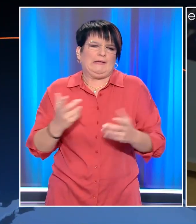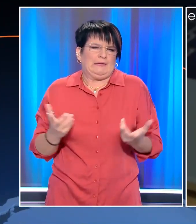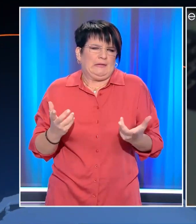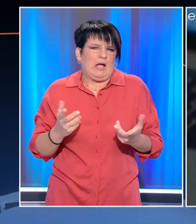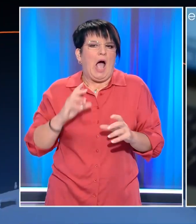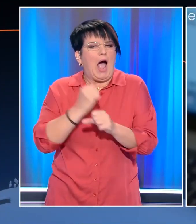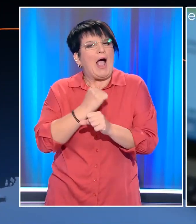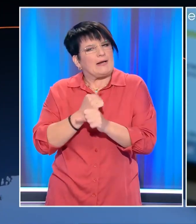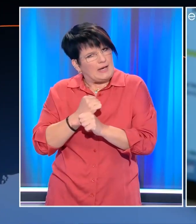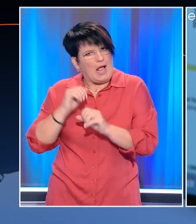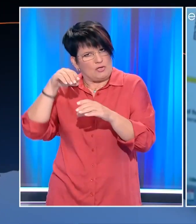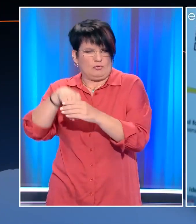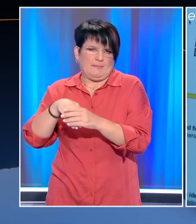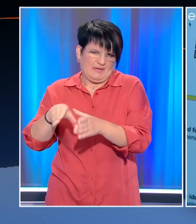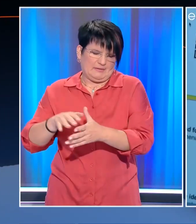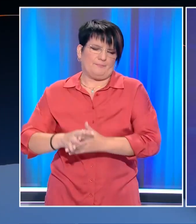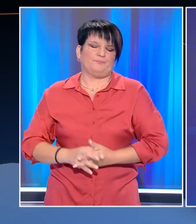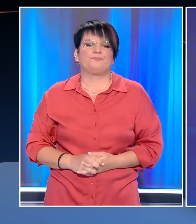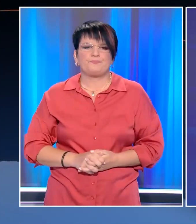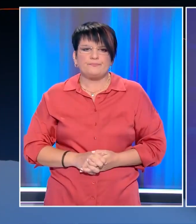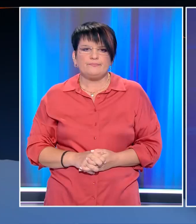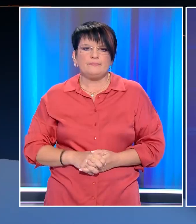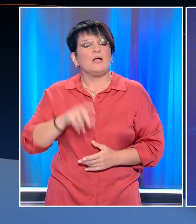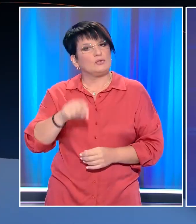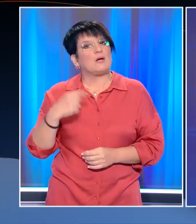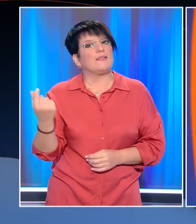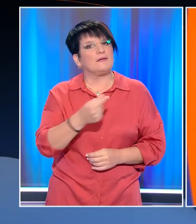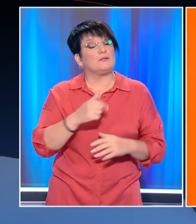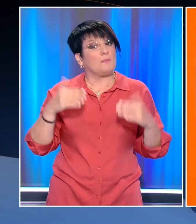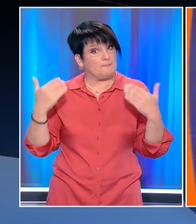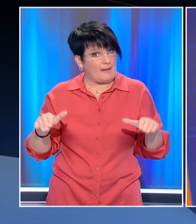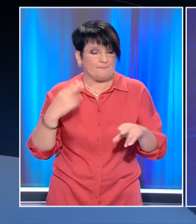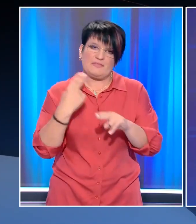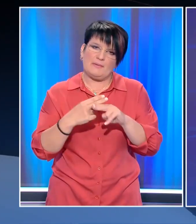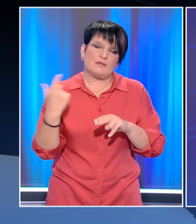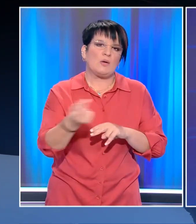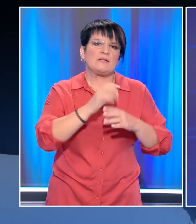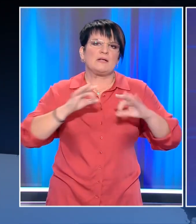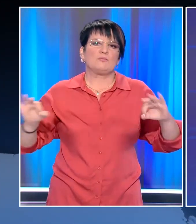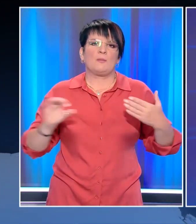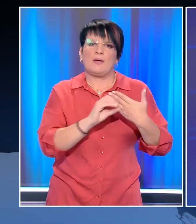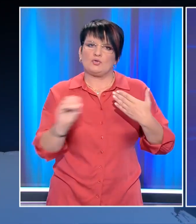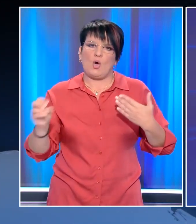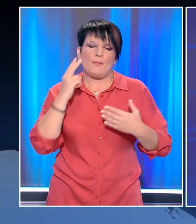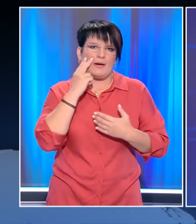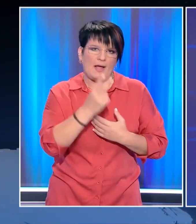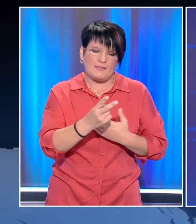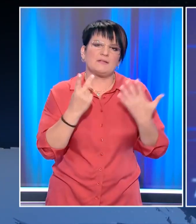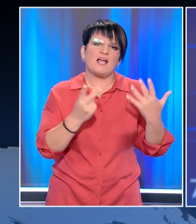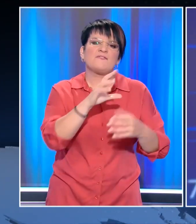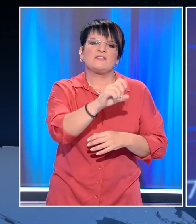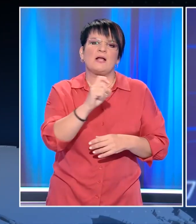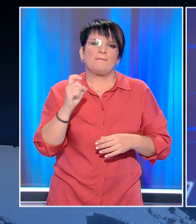εφόσον εργάζονται στο σύστημα υγείας. Στο σημείο αυτό το δελτίο μας ολοκληρώθηκε όλη η επικαιρότητα αναλυτικά στο κεντρικό